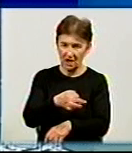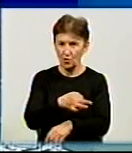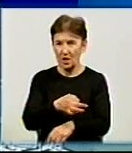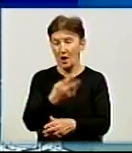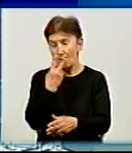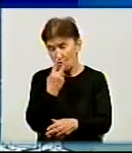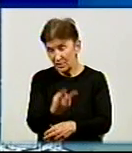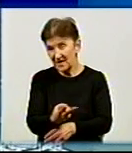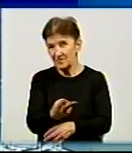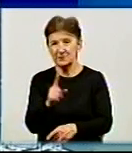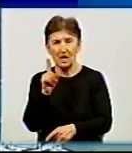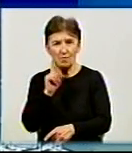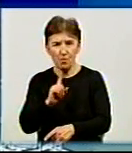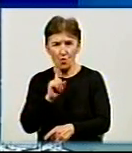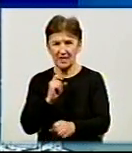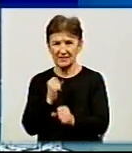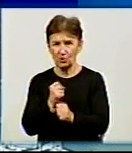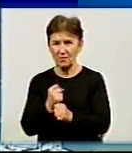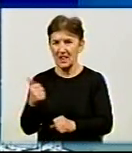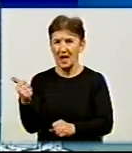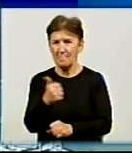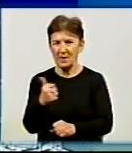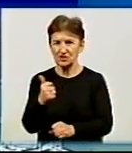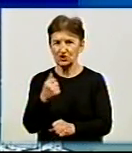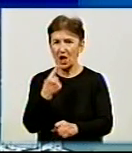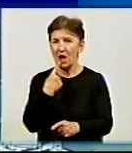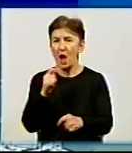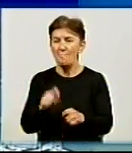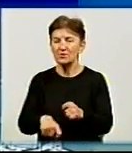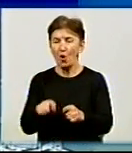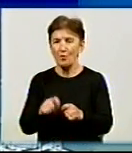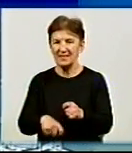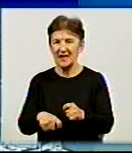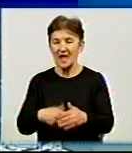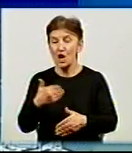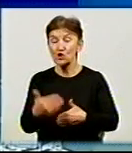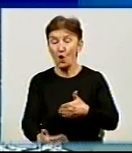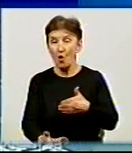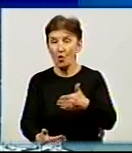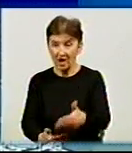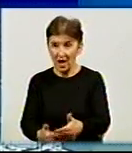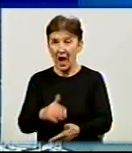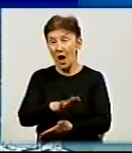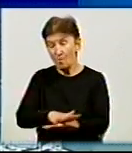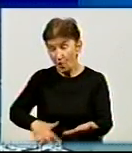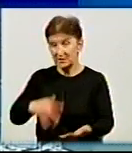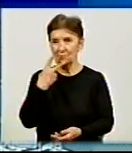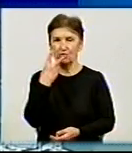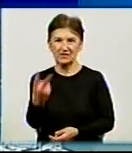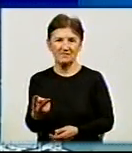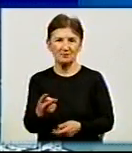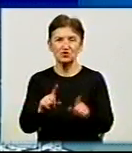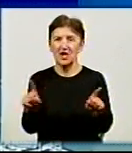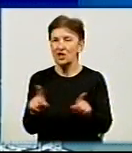Подивимося. Поки що зроблено перший пробний крок. Так, лайт крок, як ми кажемо. А потім подивимося, що з цього. Можливо, це буде велике